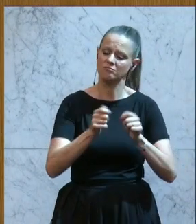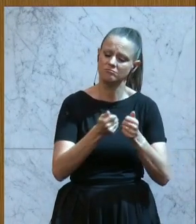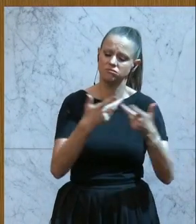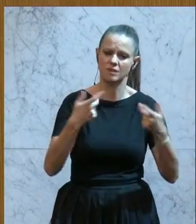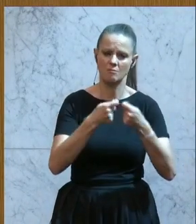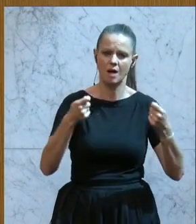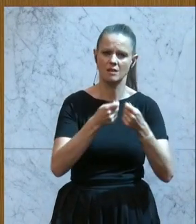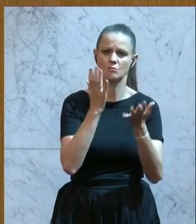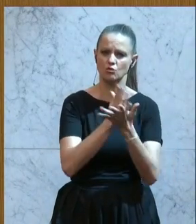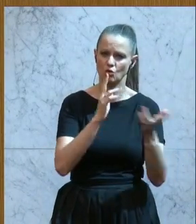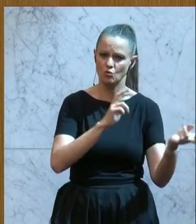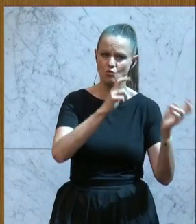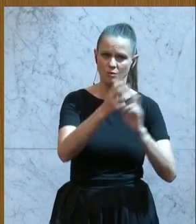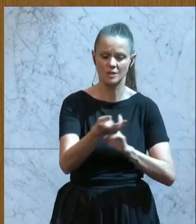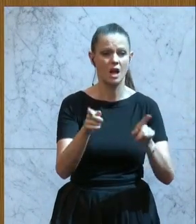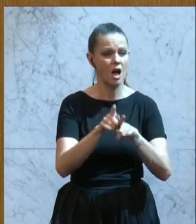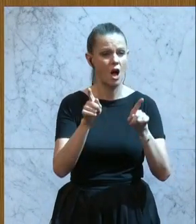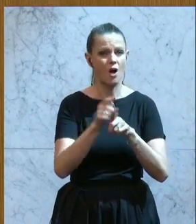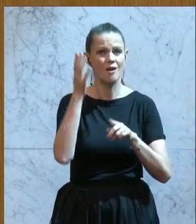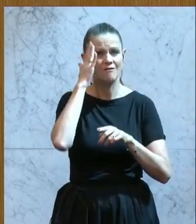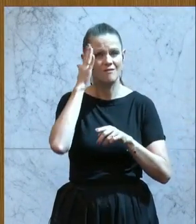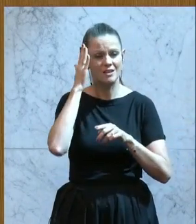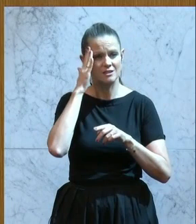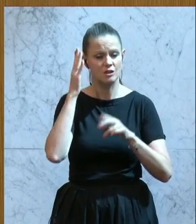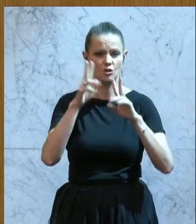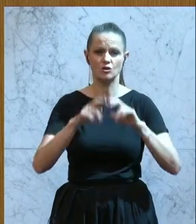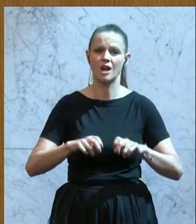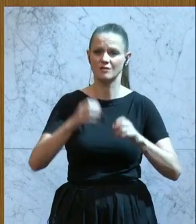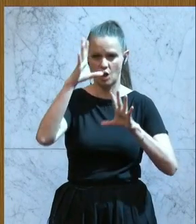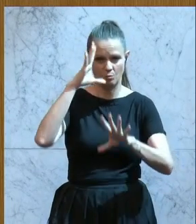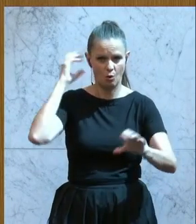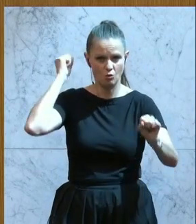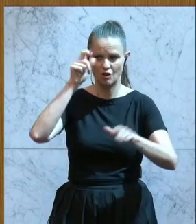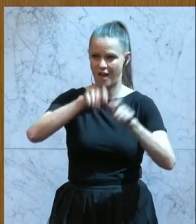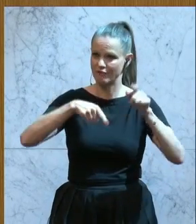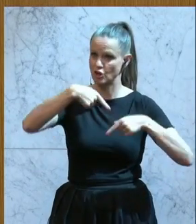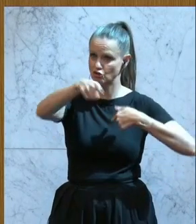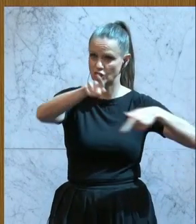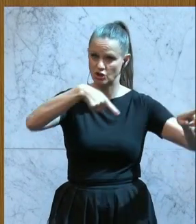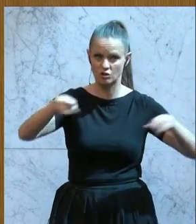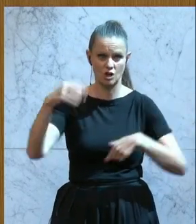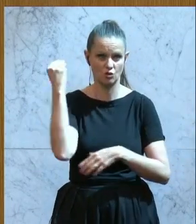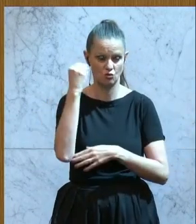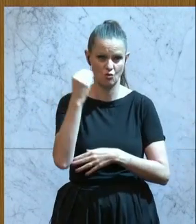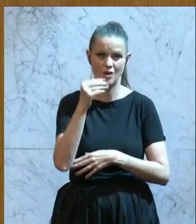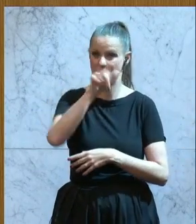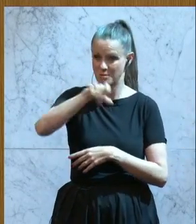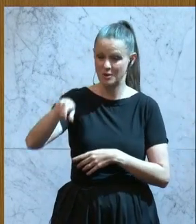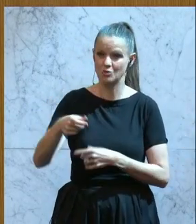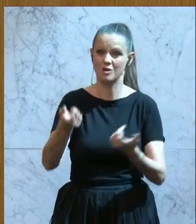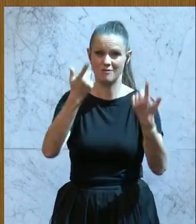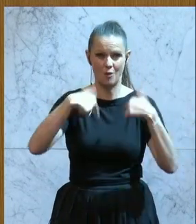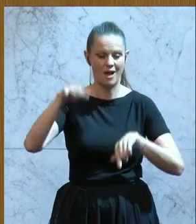geleitet. Wir schicken etwa Wissenschaftsbotschafterinnen und Botschafter in die Schulen. Das sind Personen, die selber aus der Wissenschaft